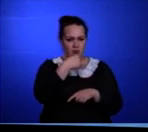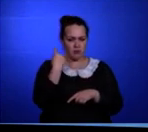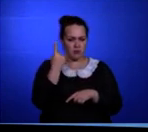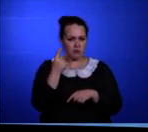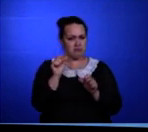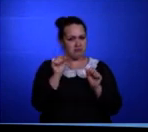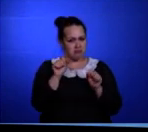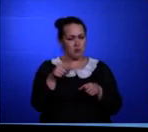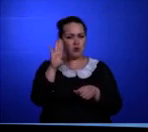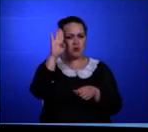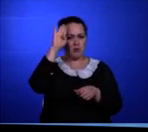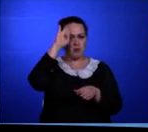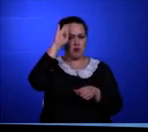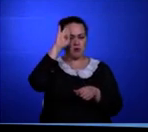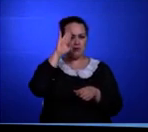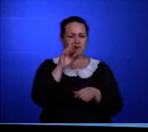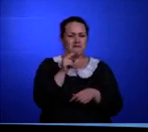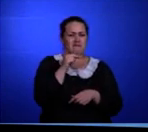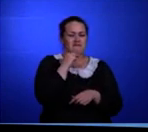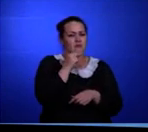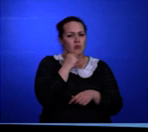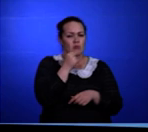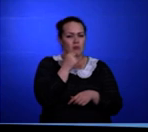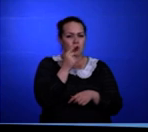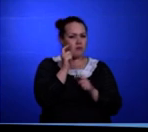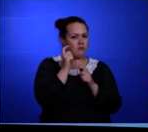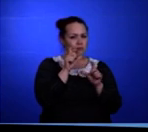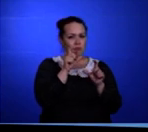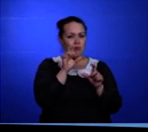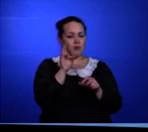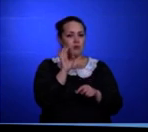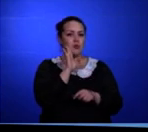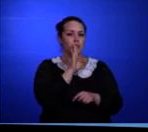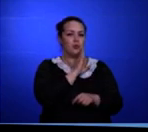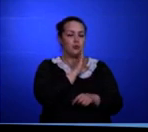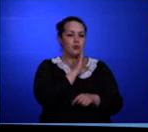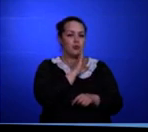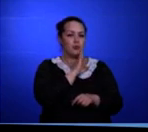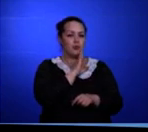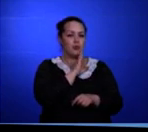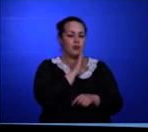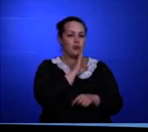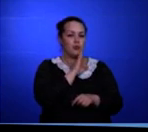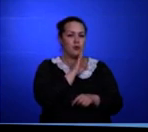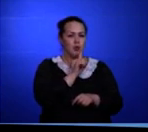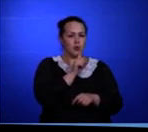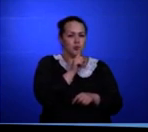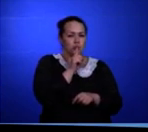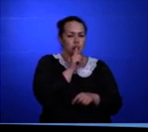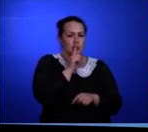мальчик и не обратил бы на него внимания, если бы не мать. Она шепнула –